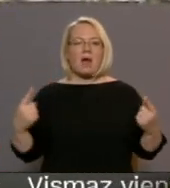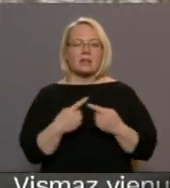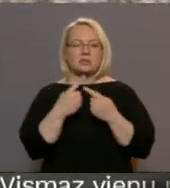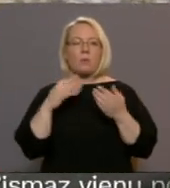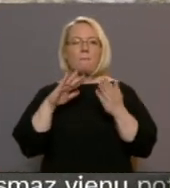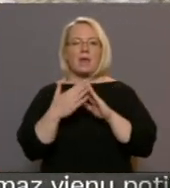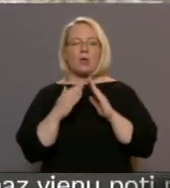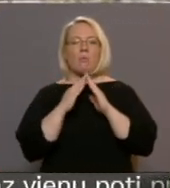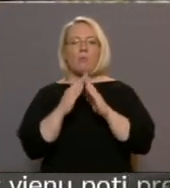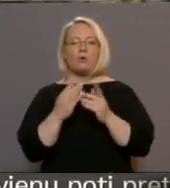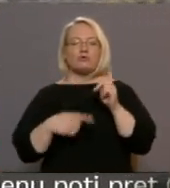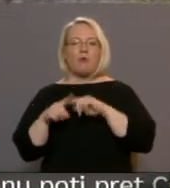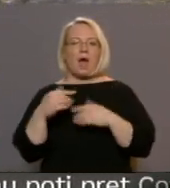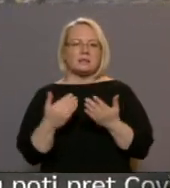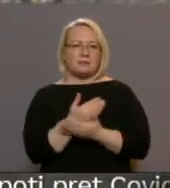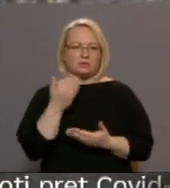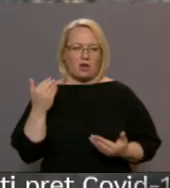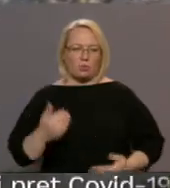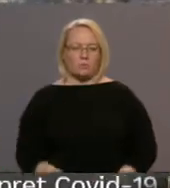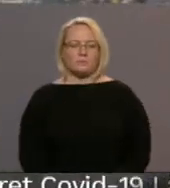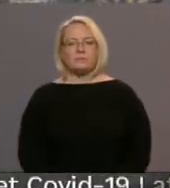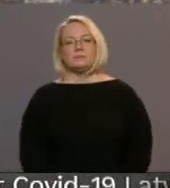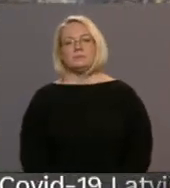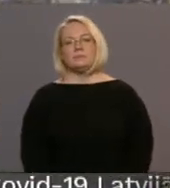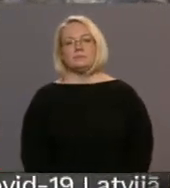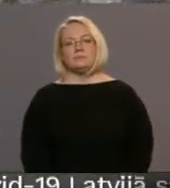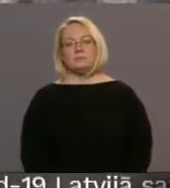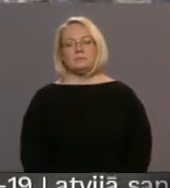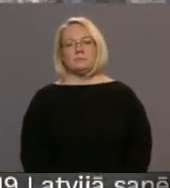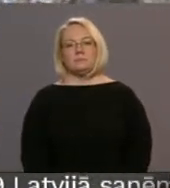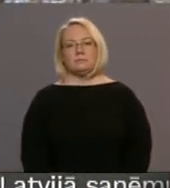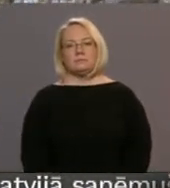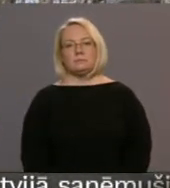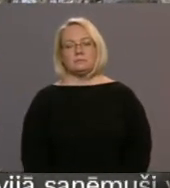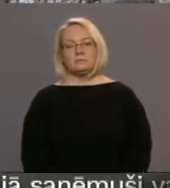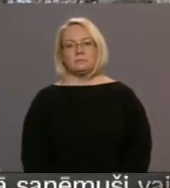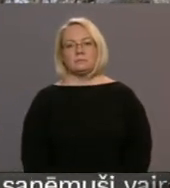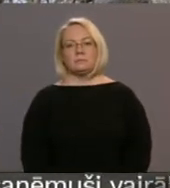un muižu atzimšanu. Sandra Lētāna, Andrs Pāns, Red TV, no Zemgales.